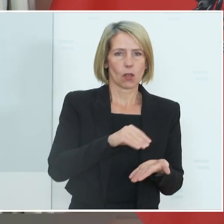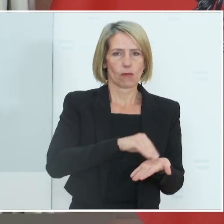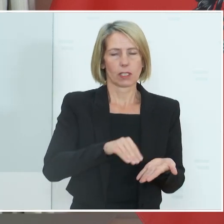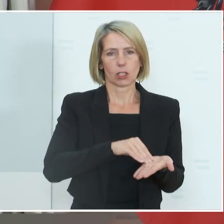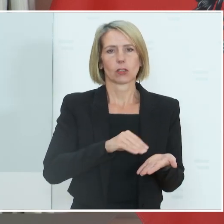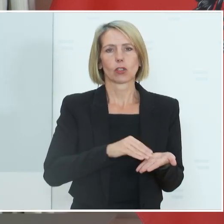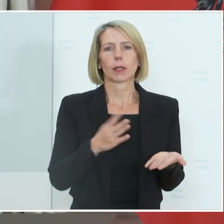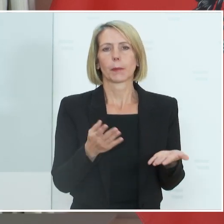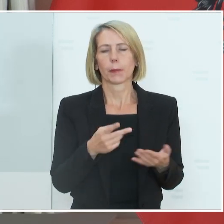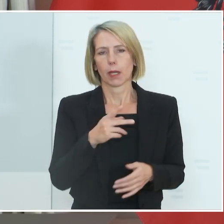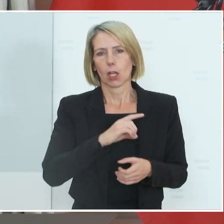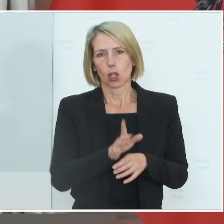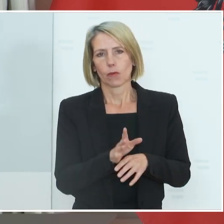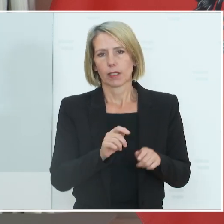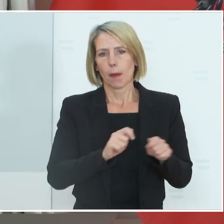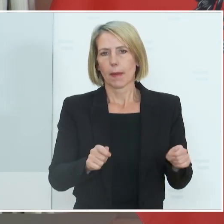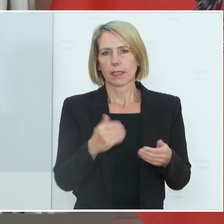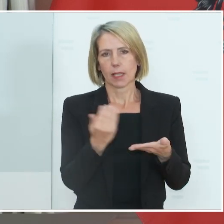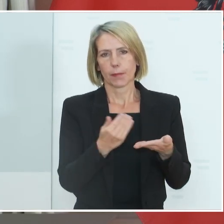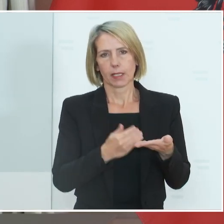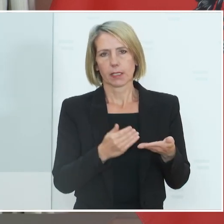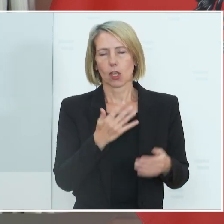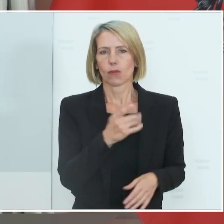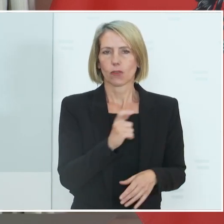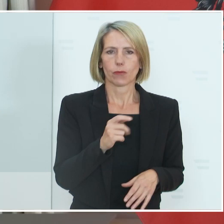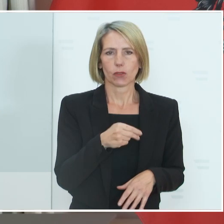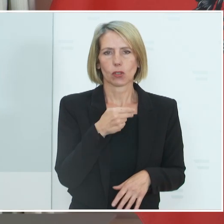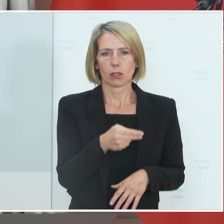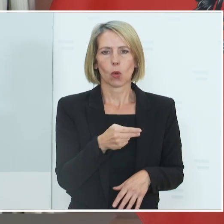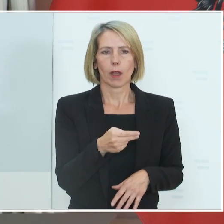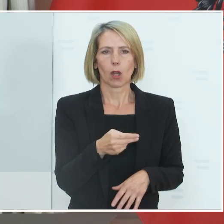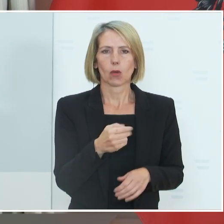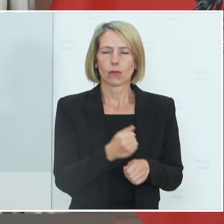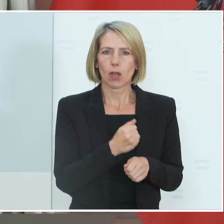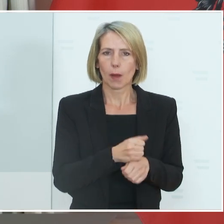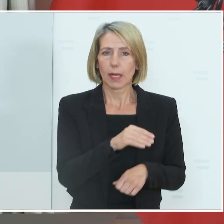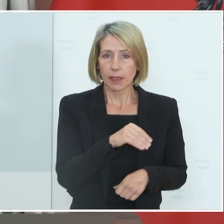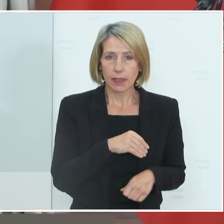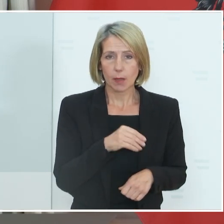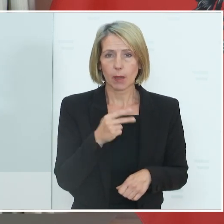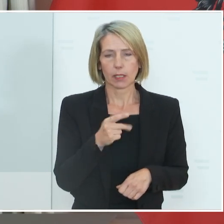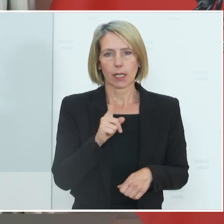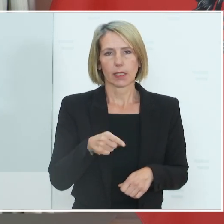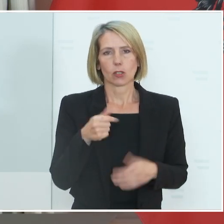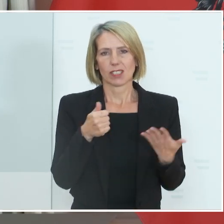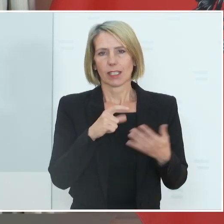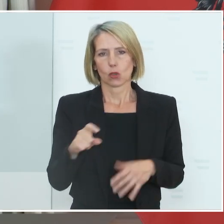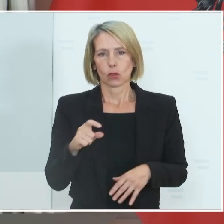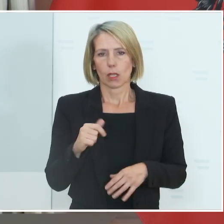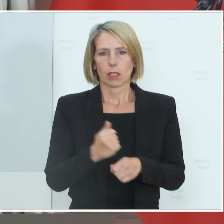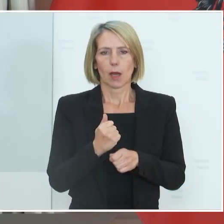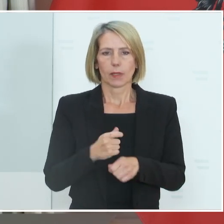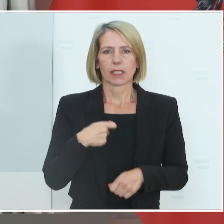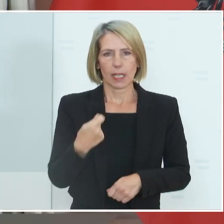im Covid-Maßnahmengesetz sind 500 Euro für die Arbeitnehmerinnen und Arbeitnehmer und 3600 Euro für den Arbeitgeber, die